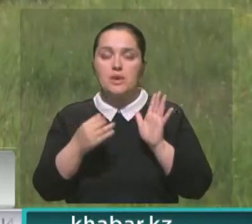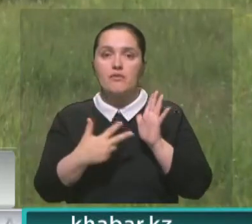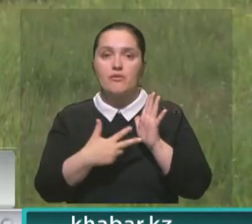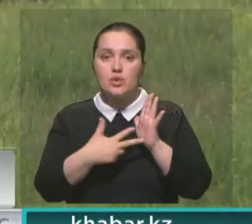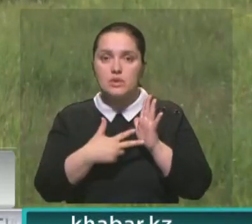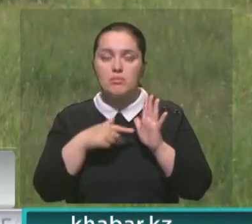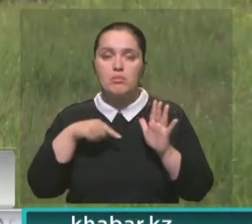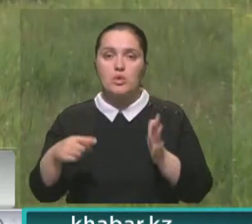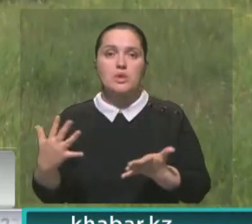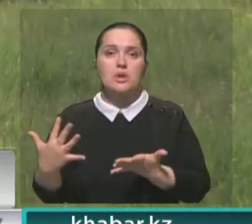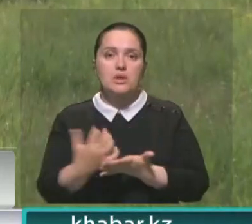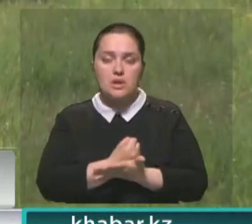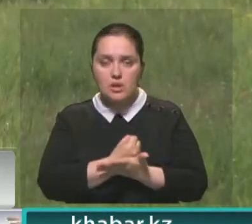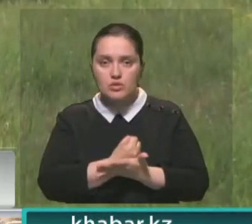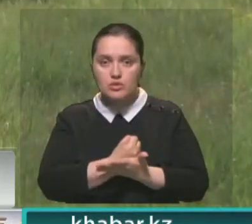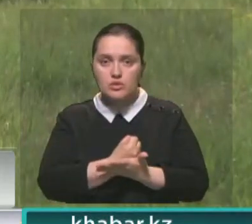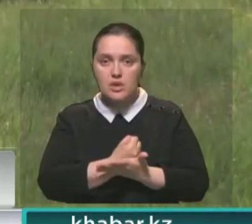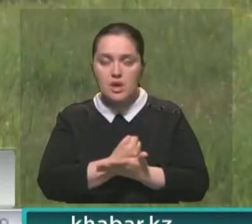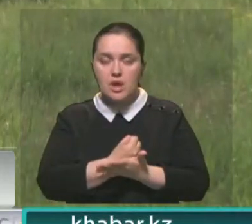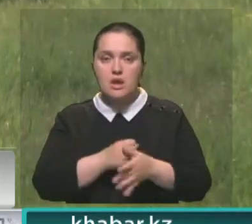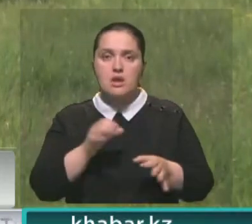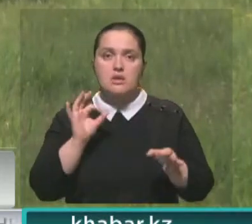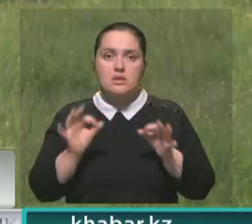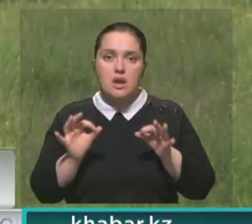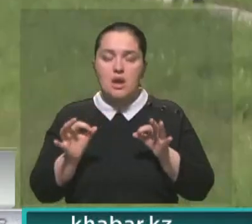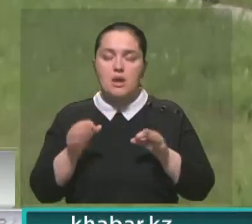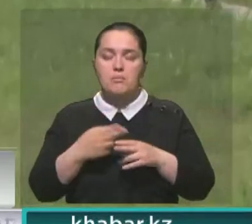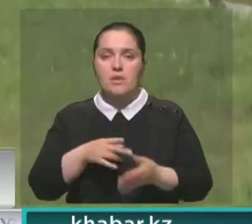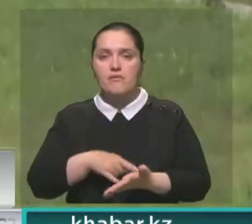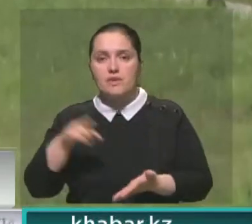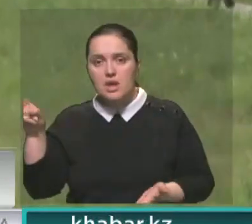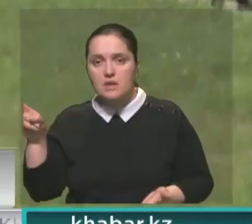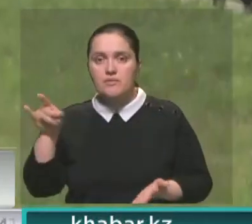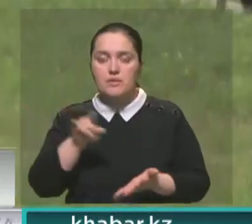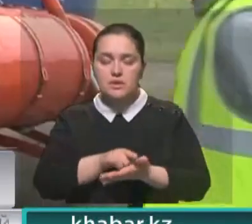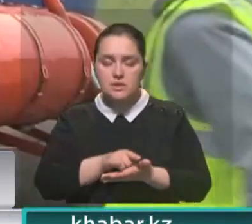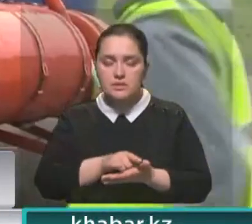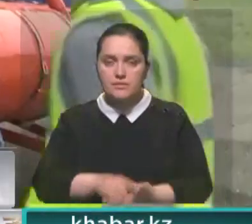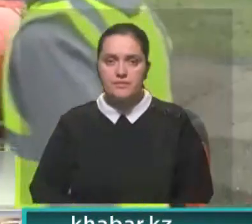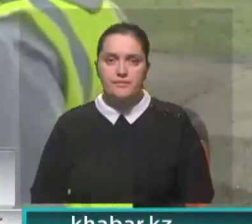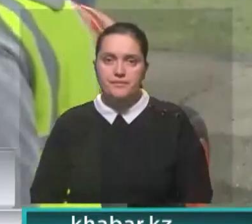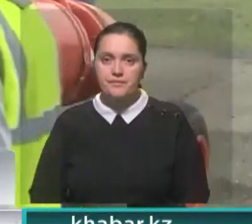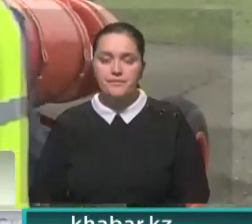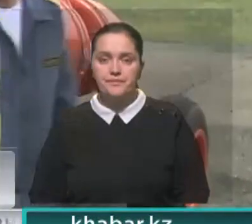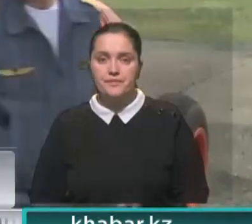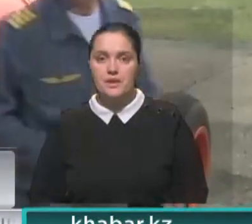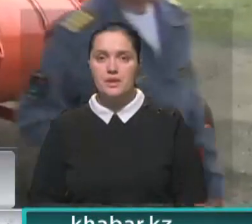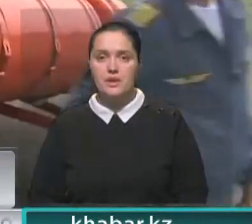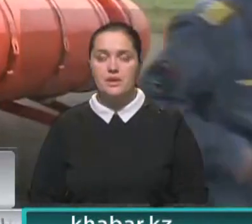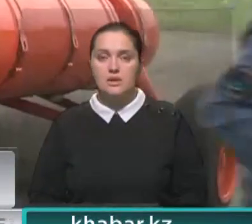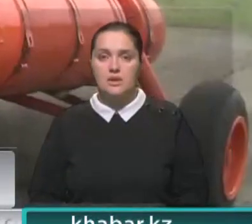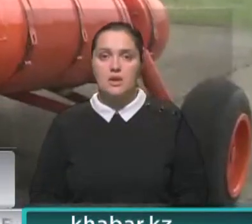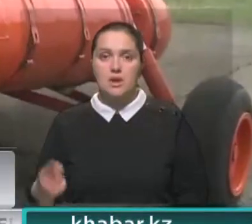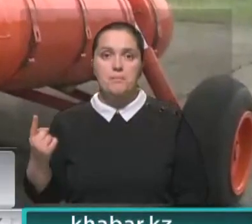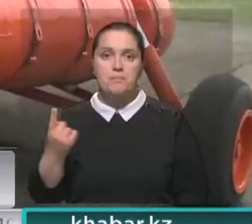Тут мы научились, как нормально висеть, как нормально взлетать. Настоящая серьезная практика тут. И эти слова курсантов уже